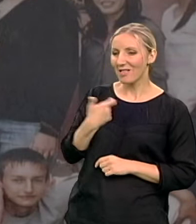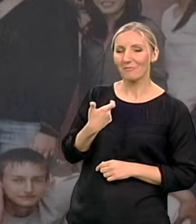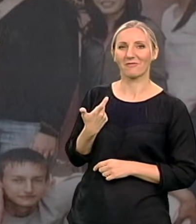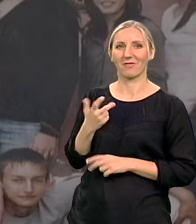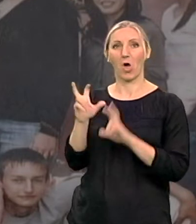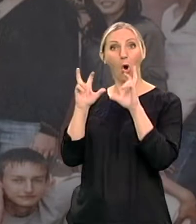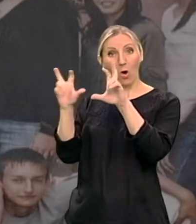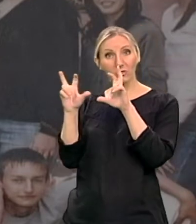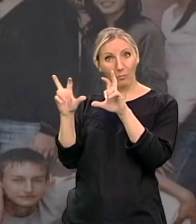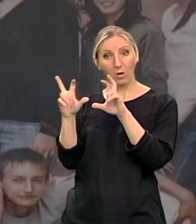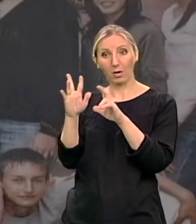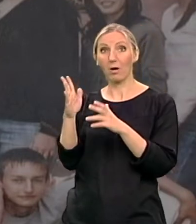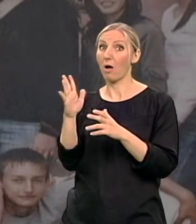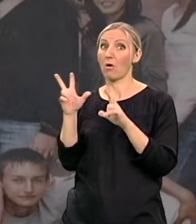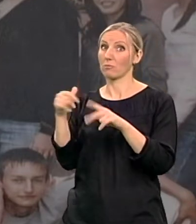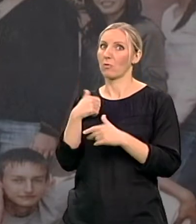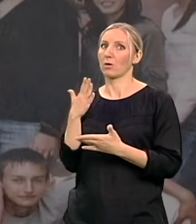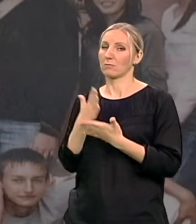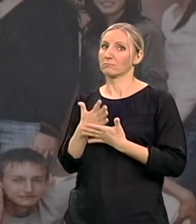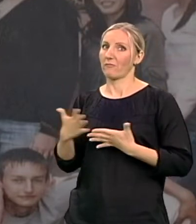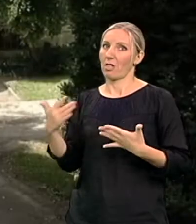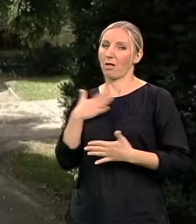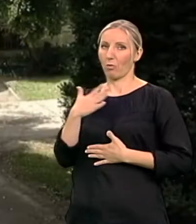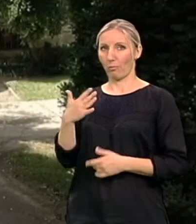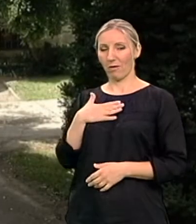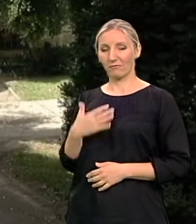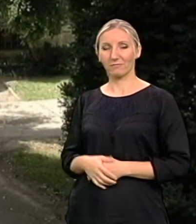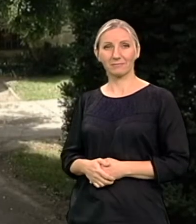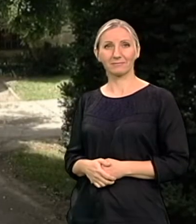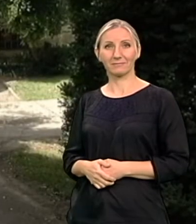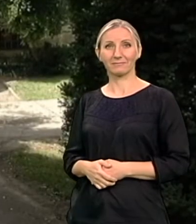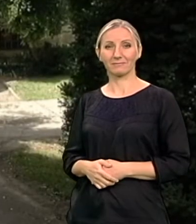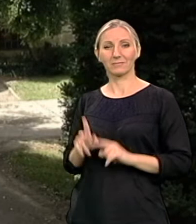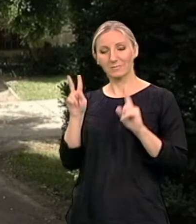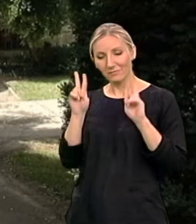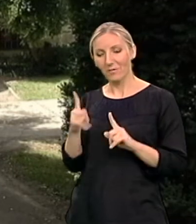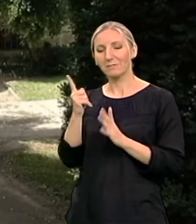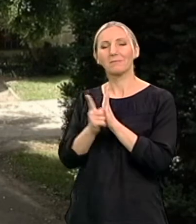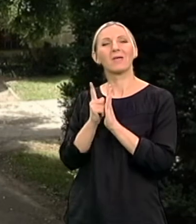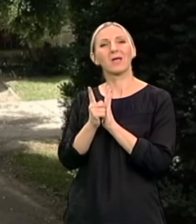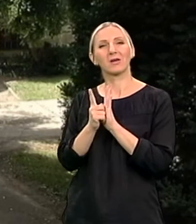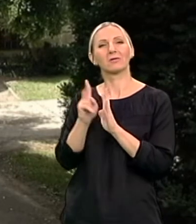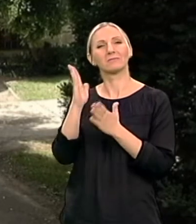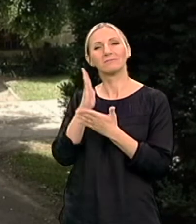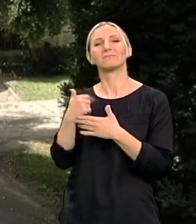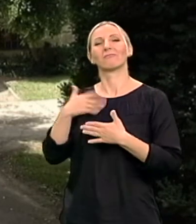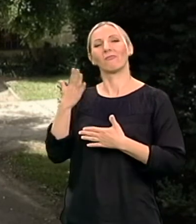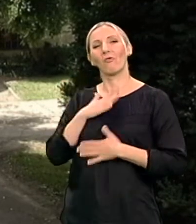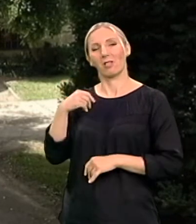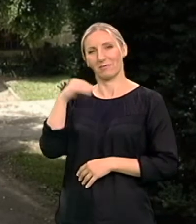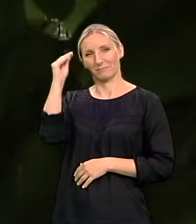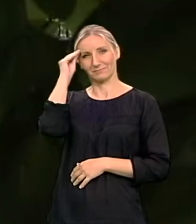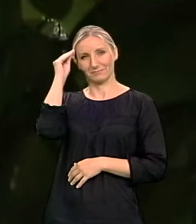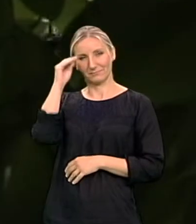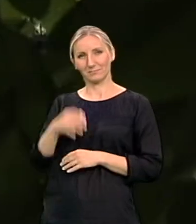odbojka koja je bila moja velika ljubav. Tako da, stvarno jedan period koji ga onako baš, baš volim da se sedim. Ja sam,